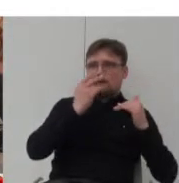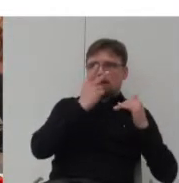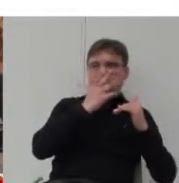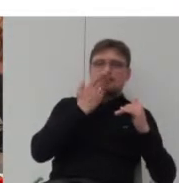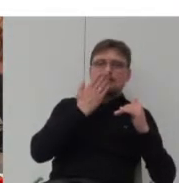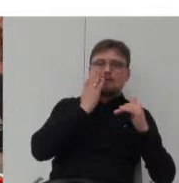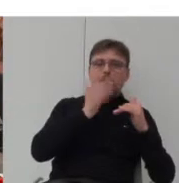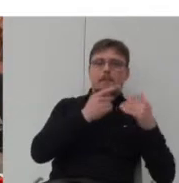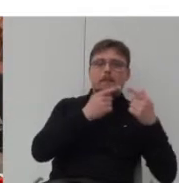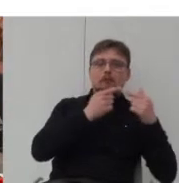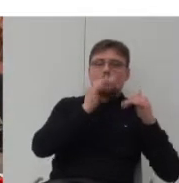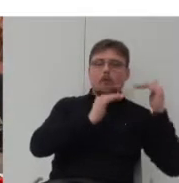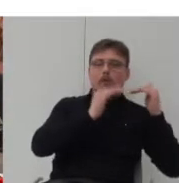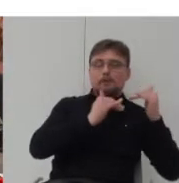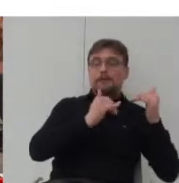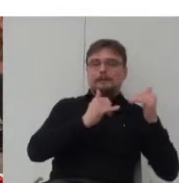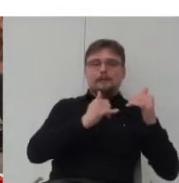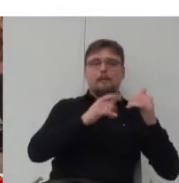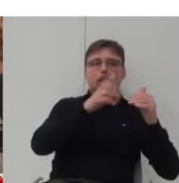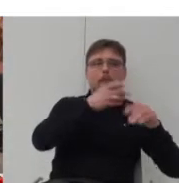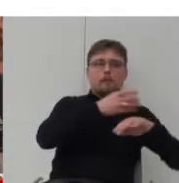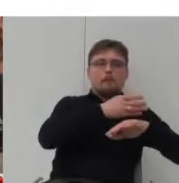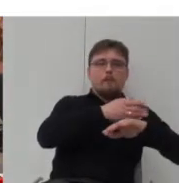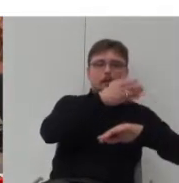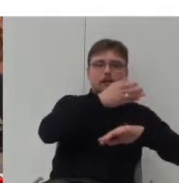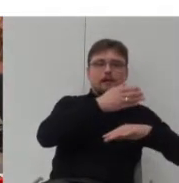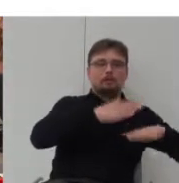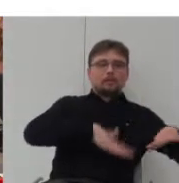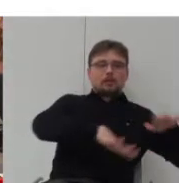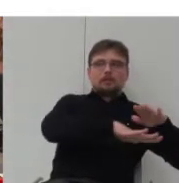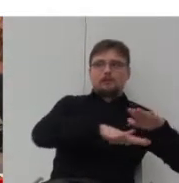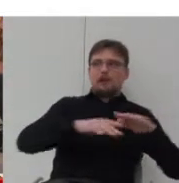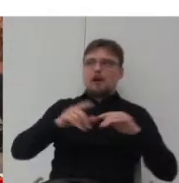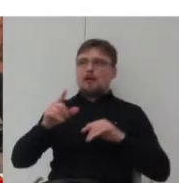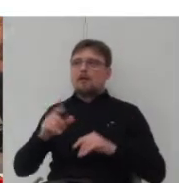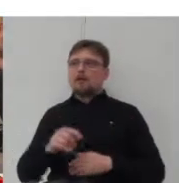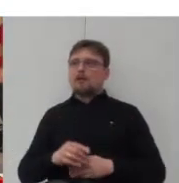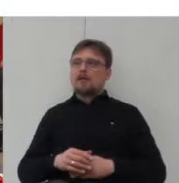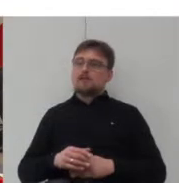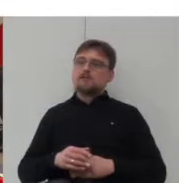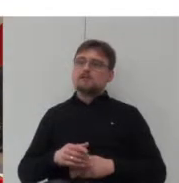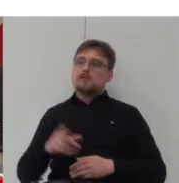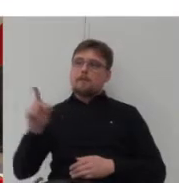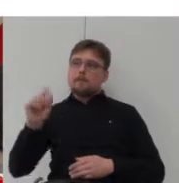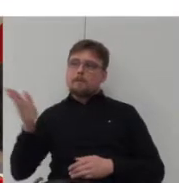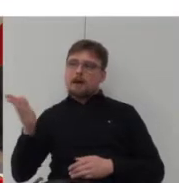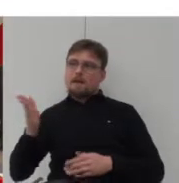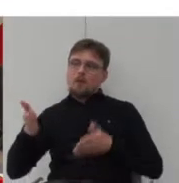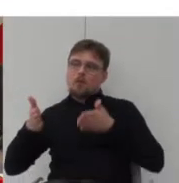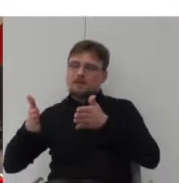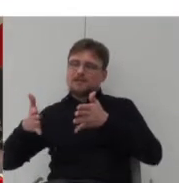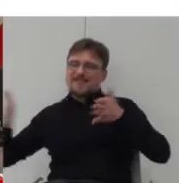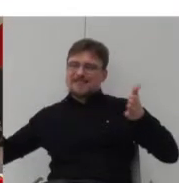a po prawej stronie budynki są w bardzo szerokiej odległości od siebie, ulice są zbyt szerokie